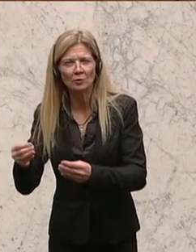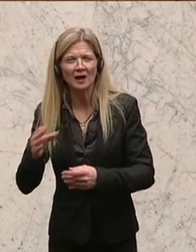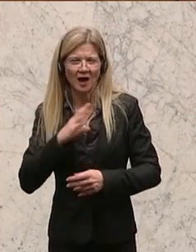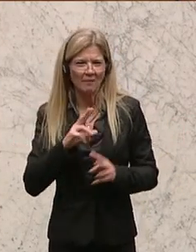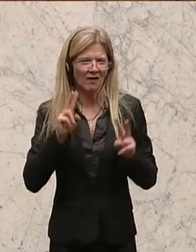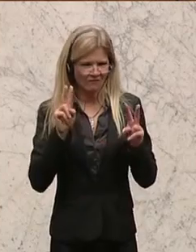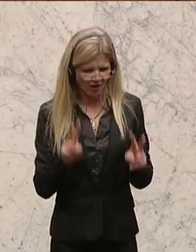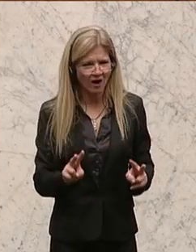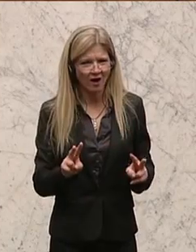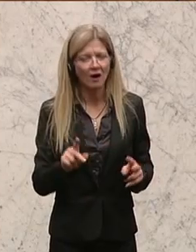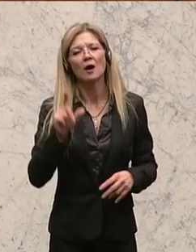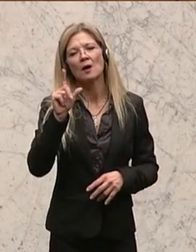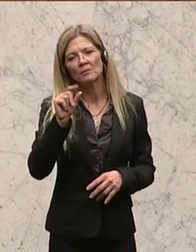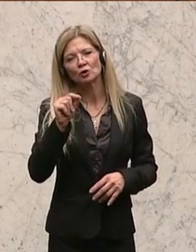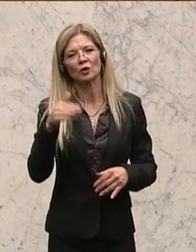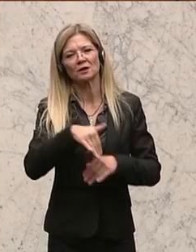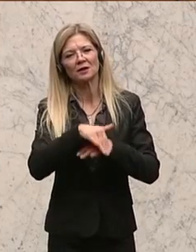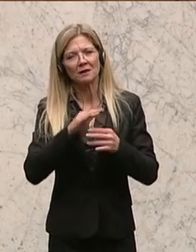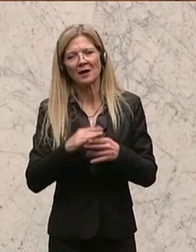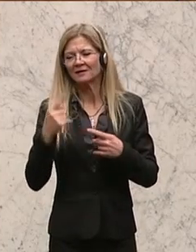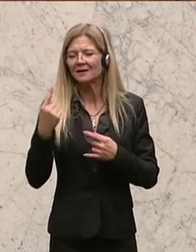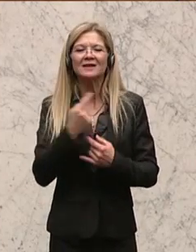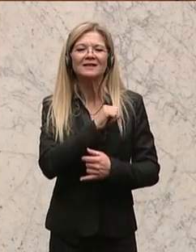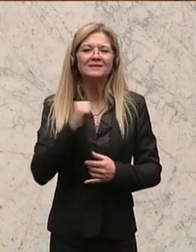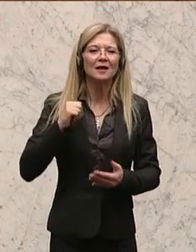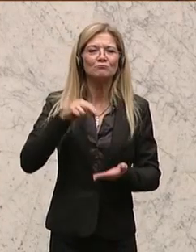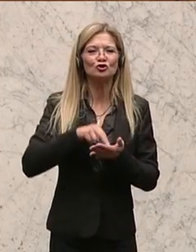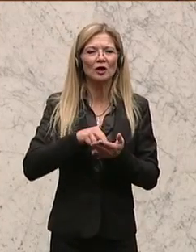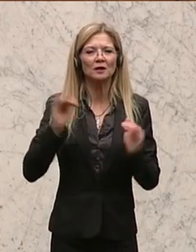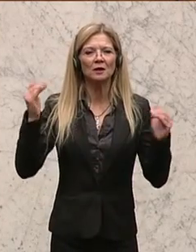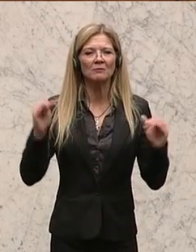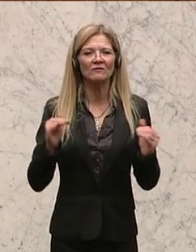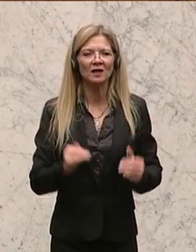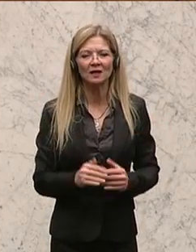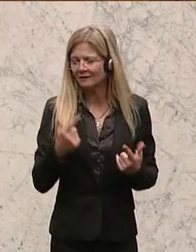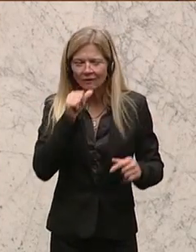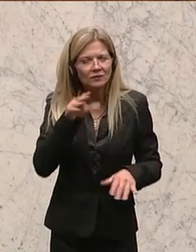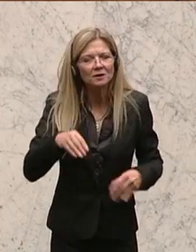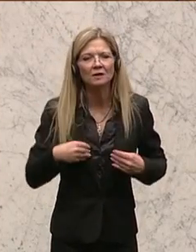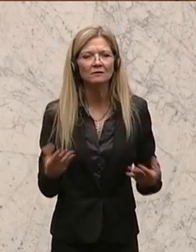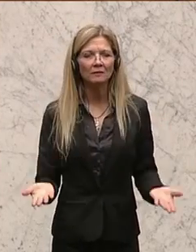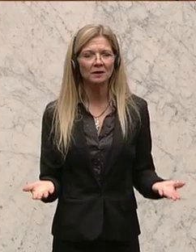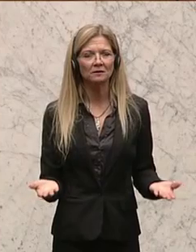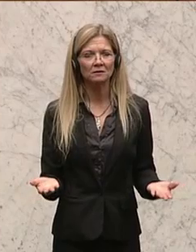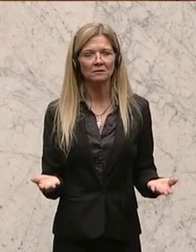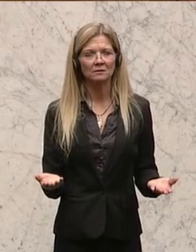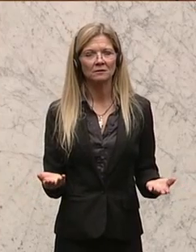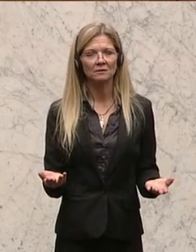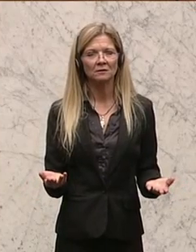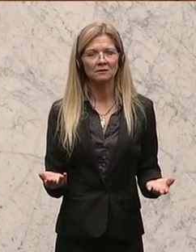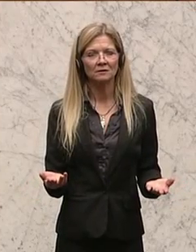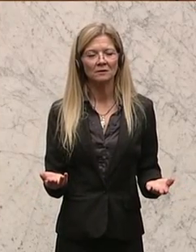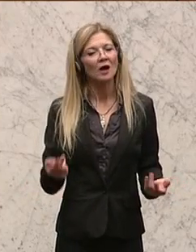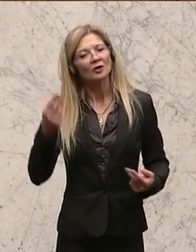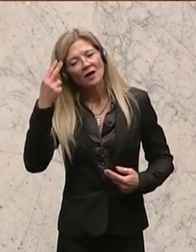Autonomie der Gemeinden, die nicht hingenommen werden kann. Und Herr Finanzminister, wenn Sie davon sprechen, dass Sie